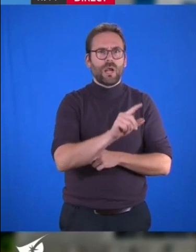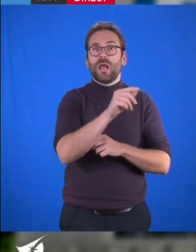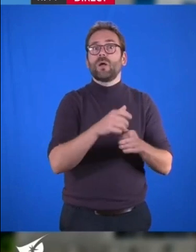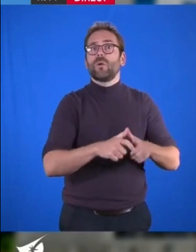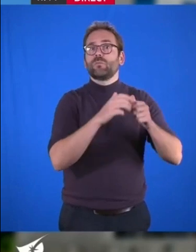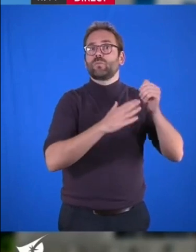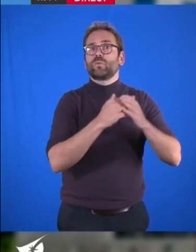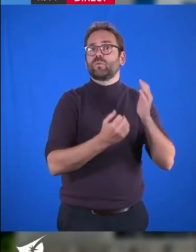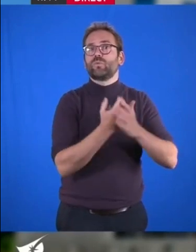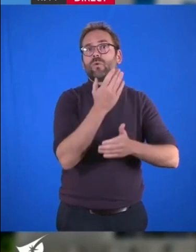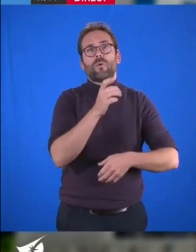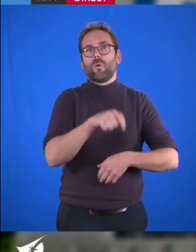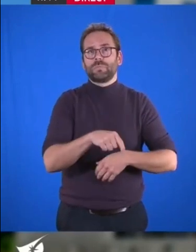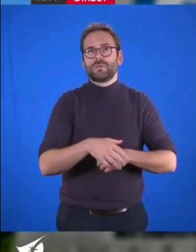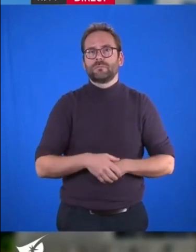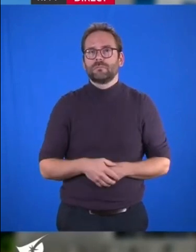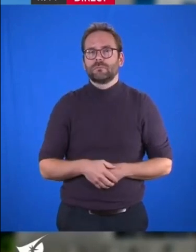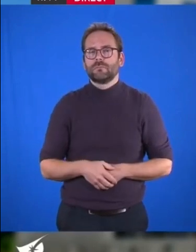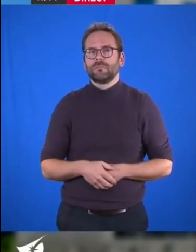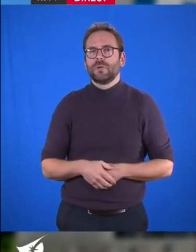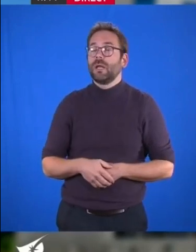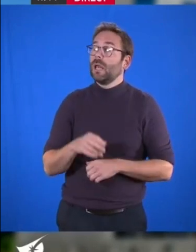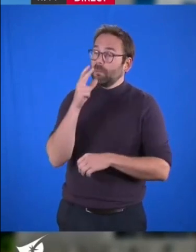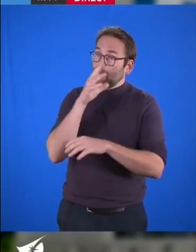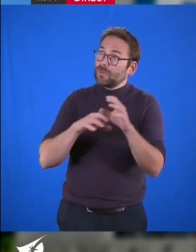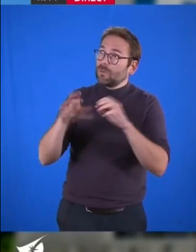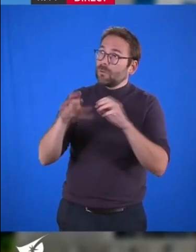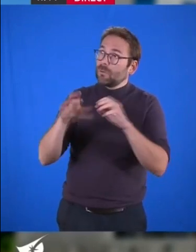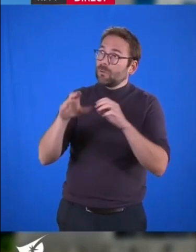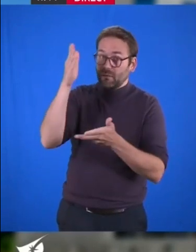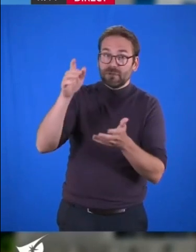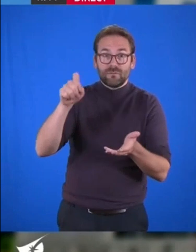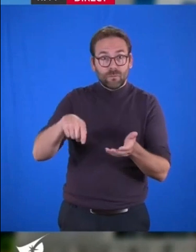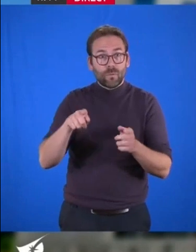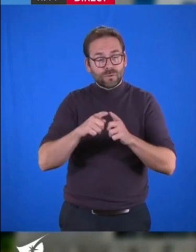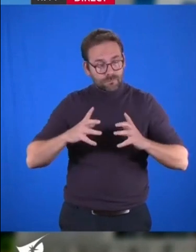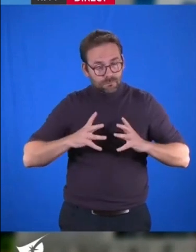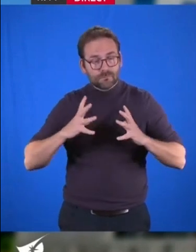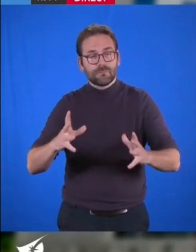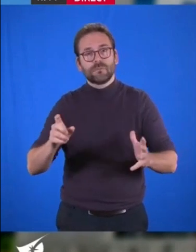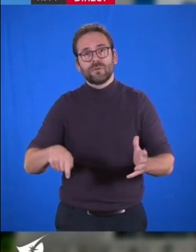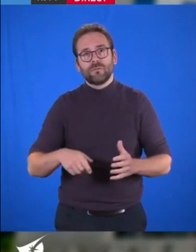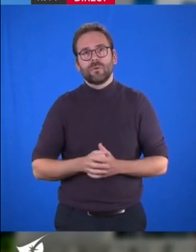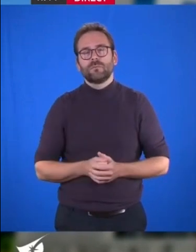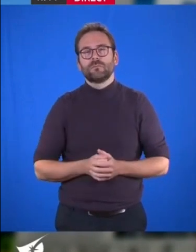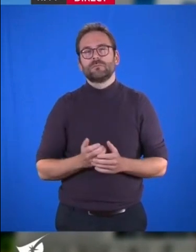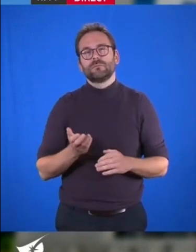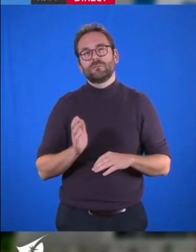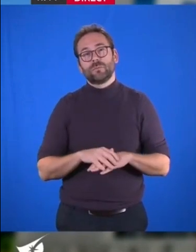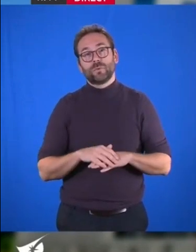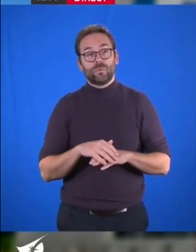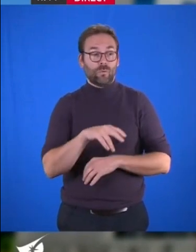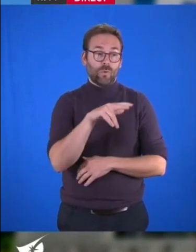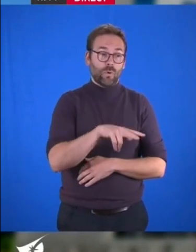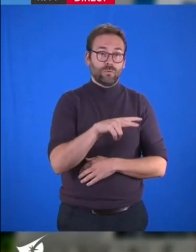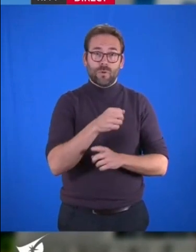neuve. La métropole doit avoir cette vision d'avenir et un rôle moteur en la matière. Il reste que la lutte pour le logement